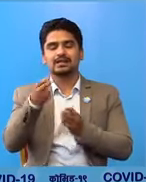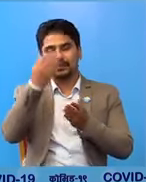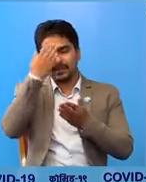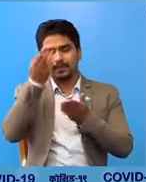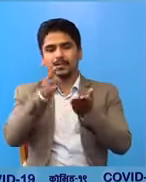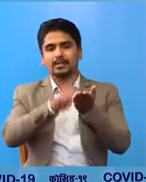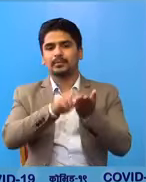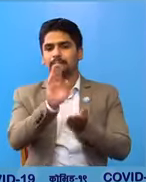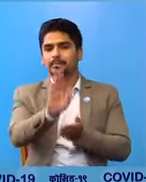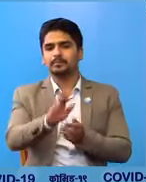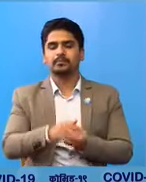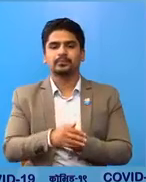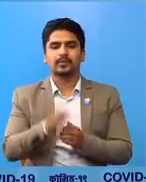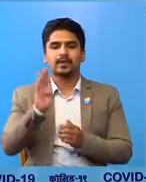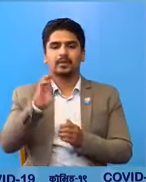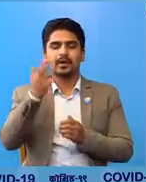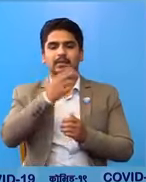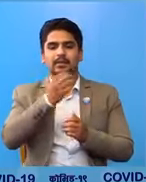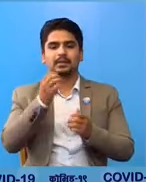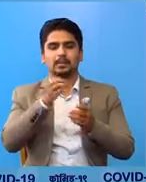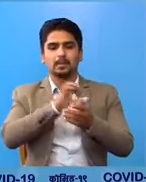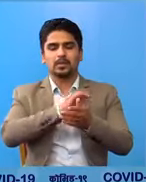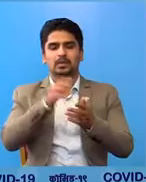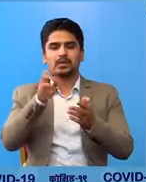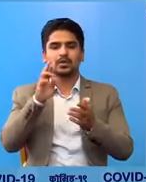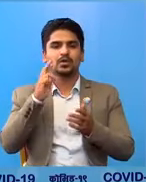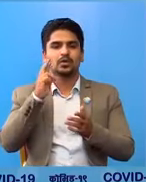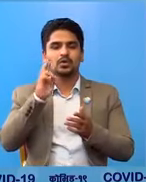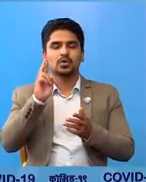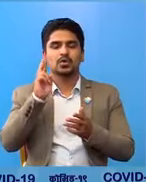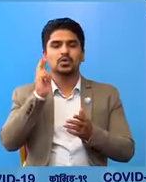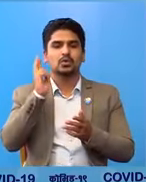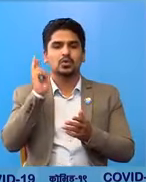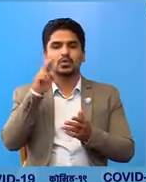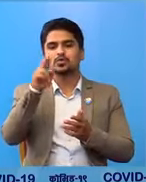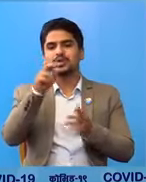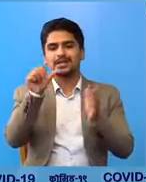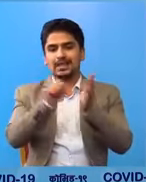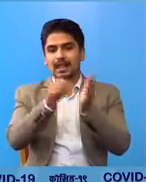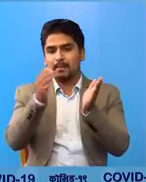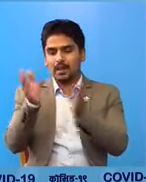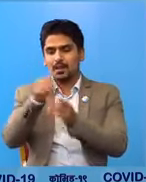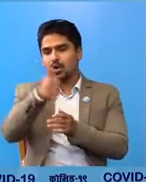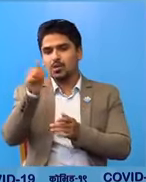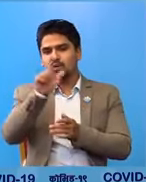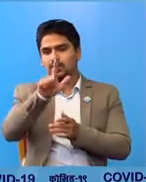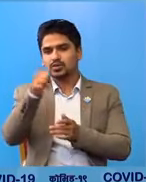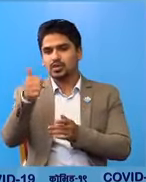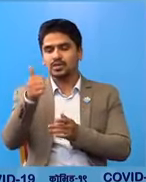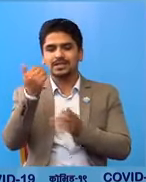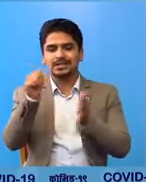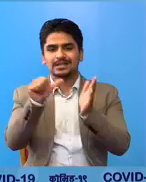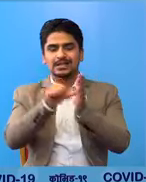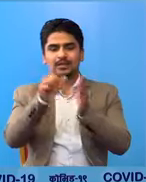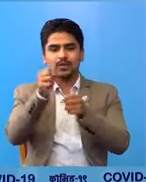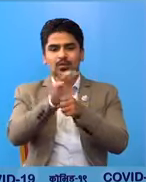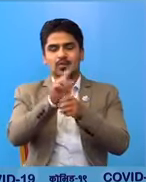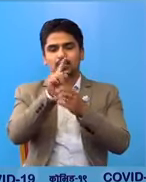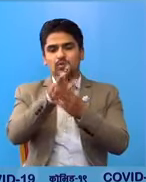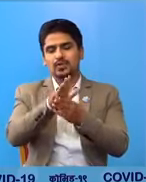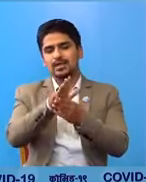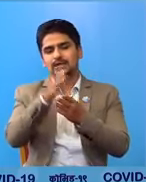रबागमती प्रदेश को रशुया जिल्ला बाहेक अन्य छावत्तर जिल्ला हरू माँ कोवीड 19 को